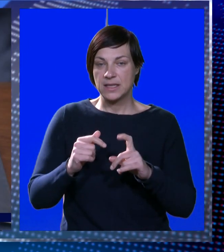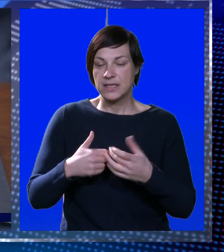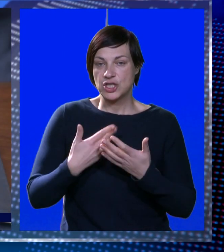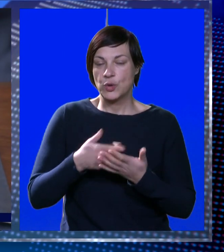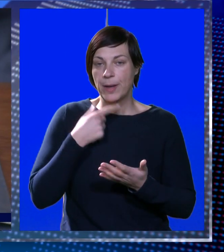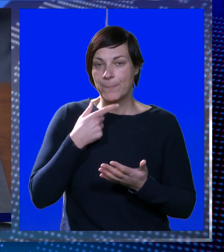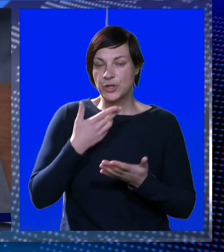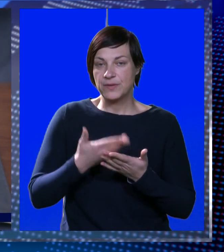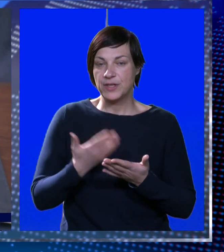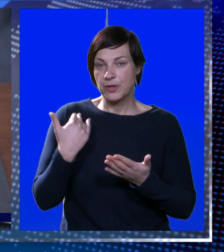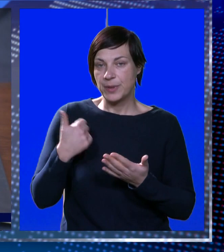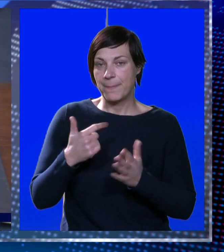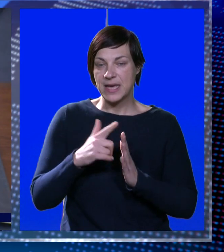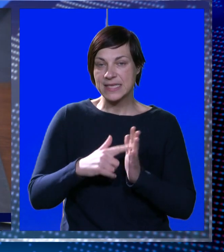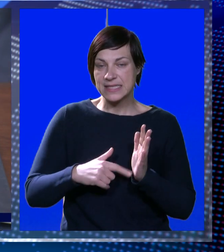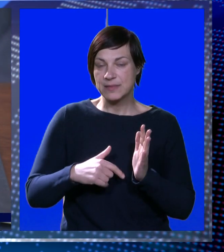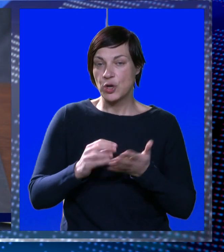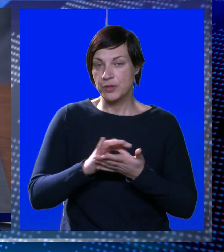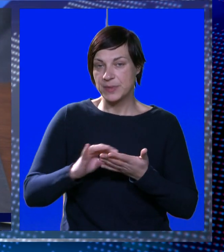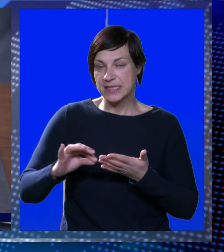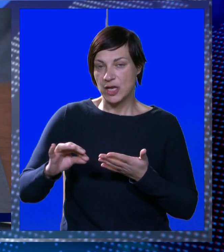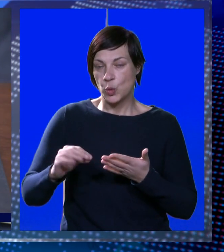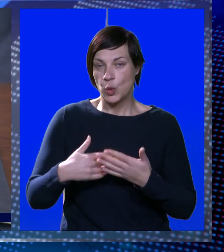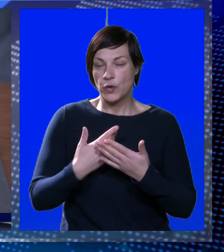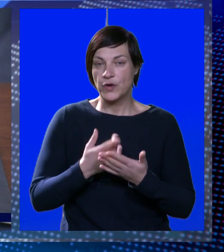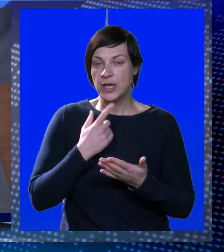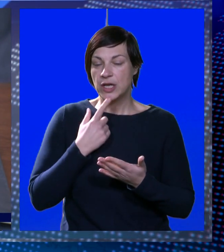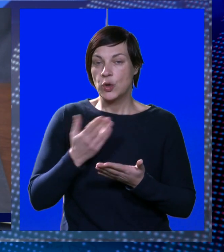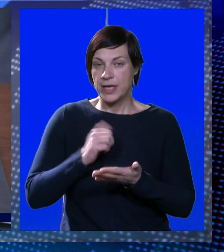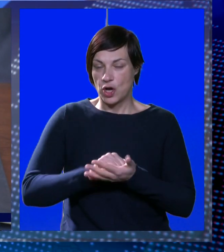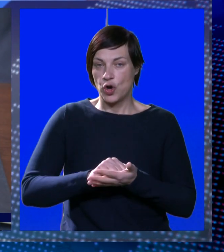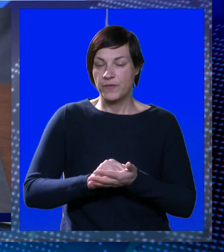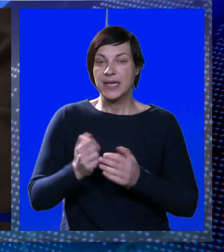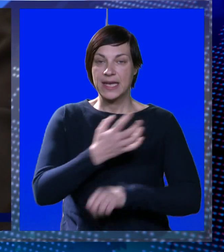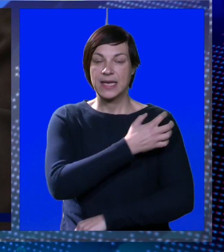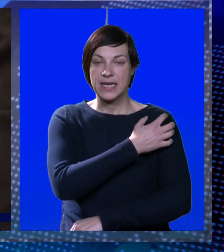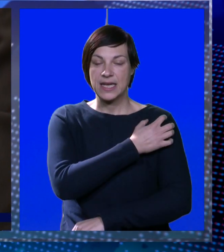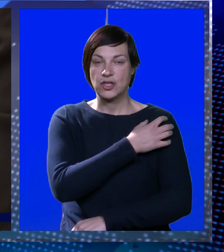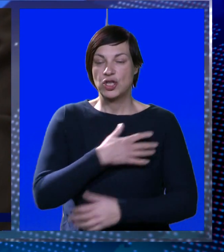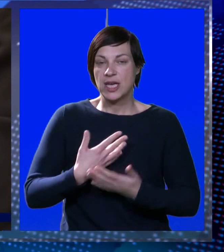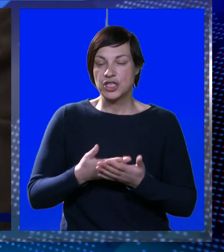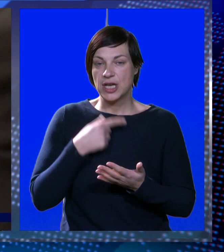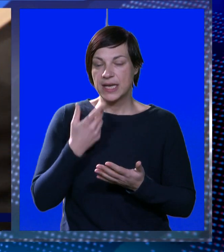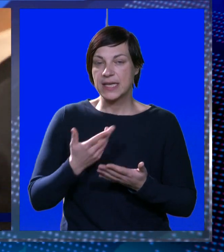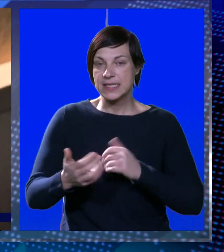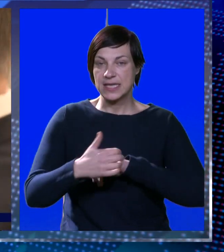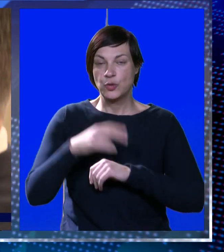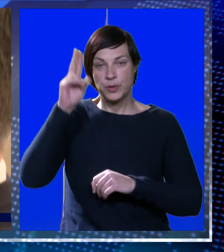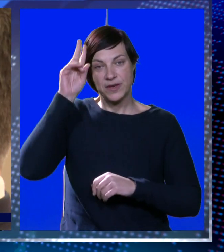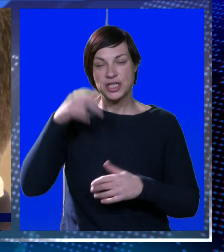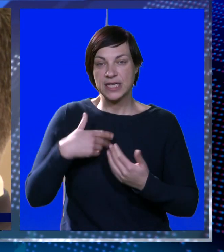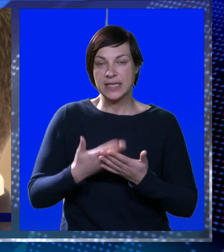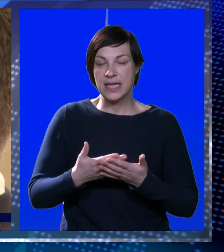koji im je tada potvrdio kako je prije mjeseci pol potpisan pred ugovor koji je ovjeren. Gradonačelnik je, kako kaže, za